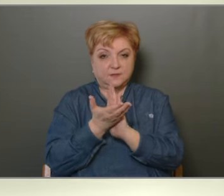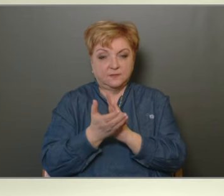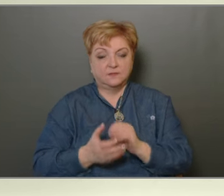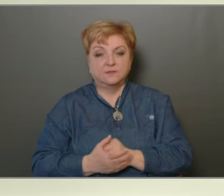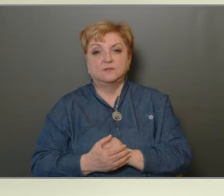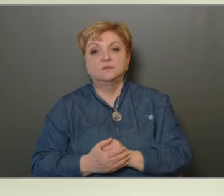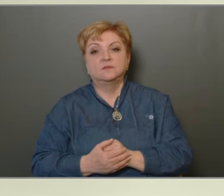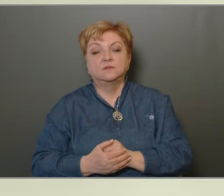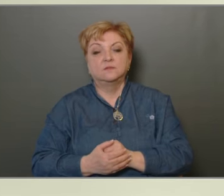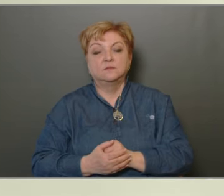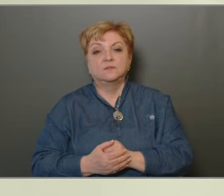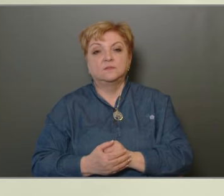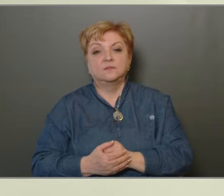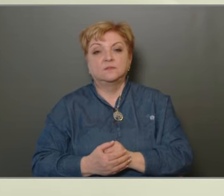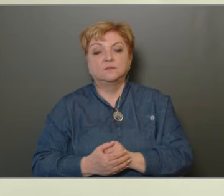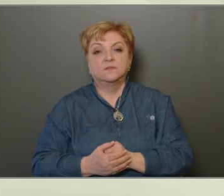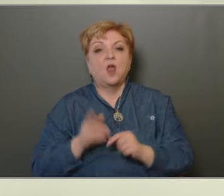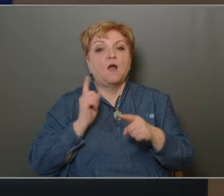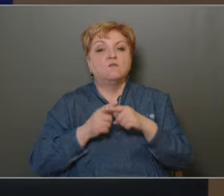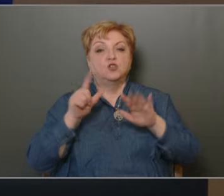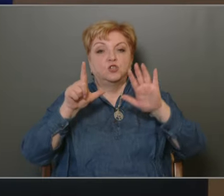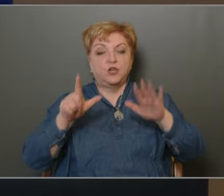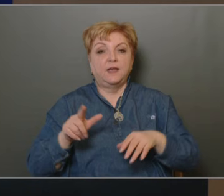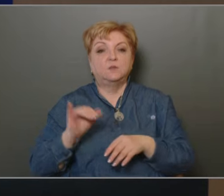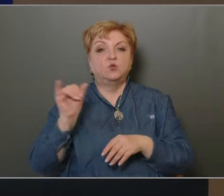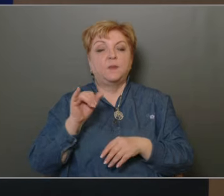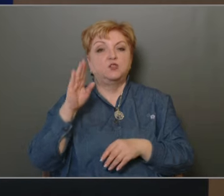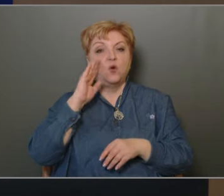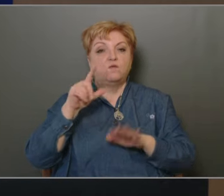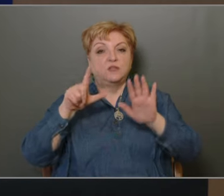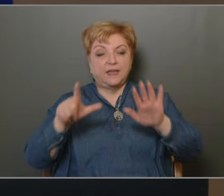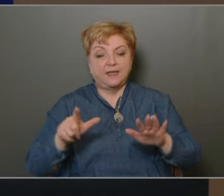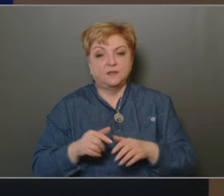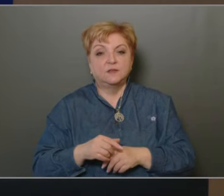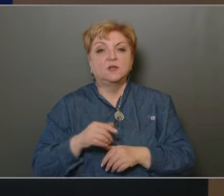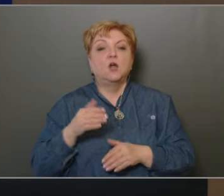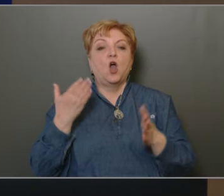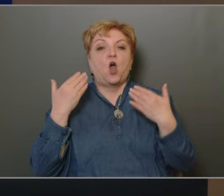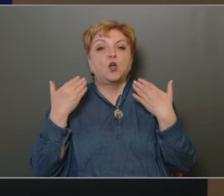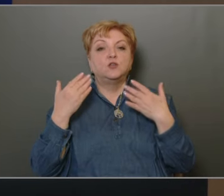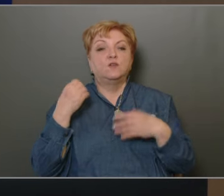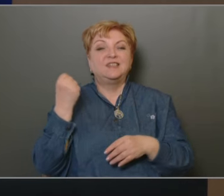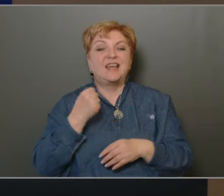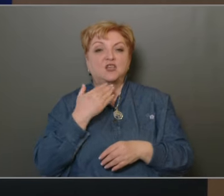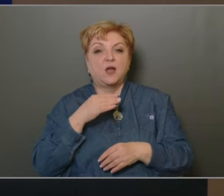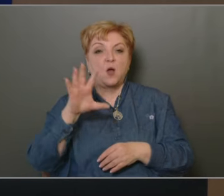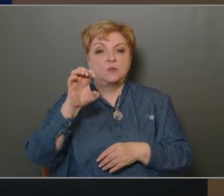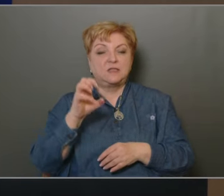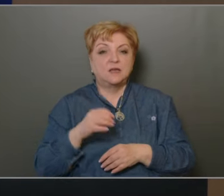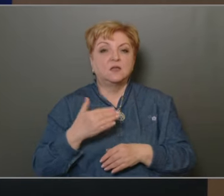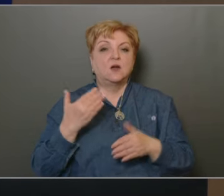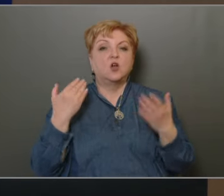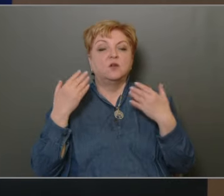következőkben osztja fel Vasas 7, Budapesti Honvéd 7 millió, Angyalföldi DSL 500,